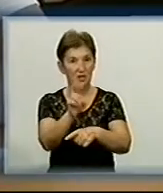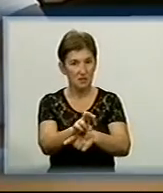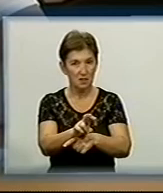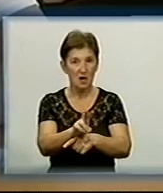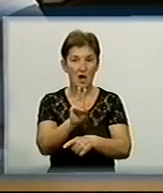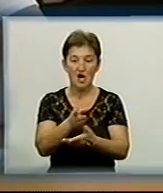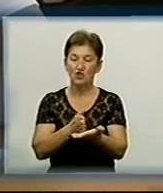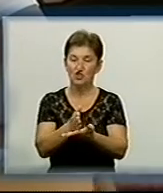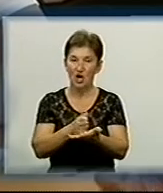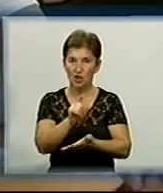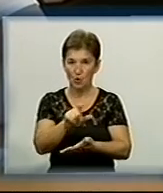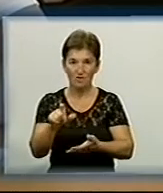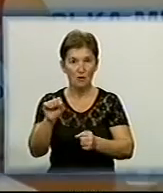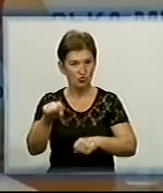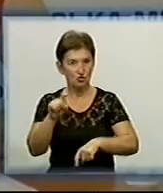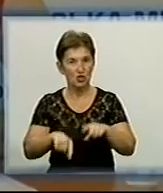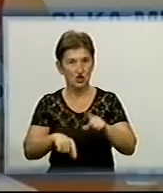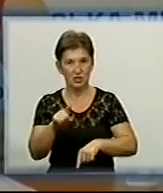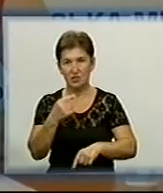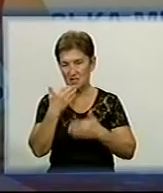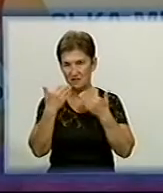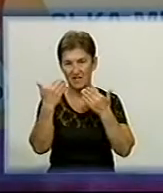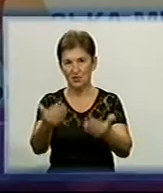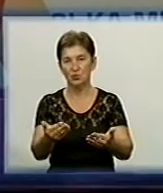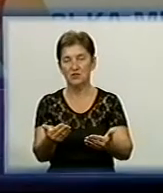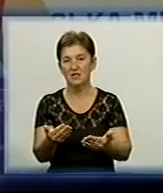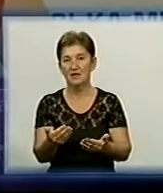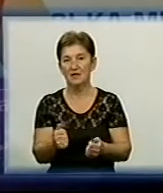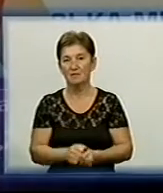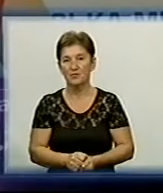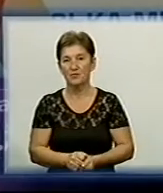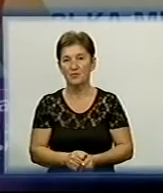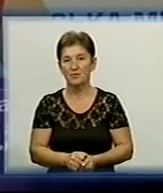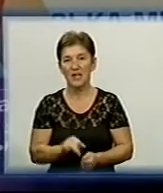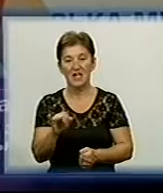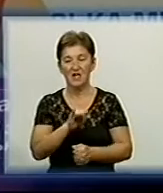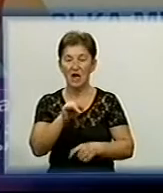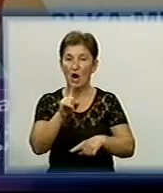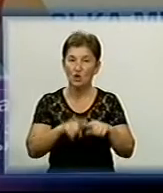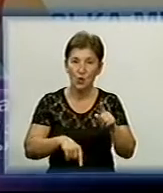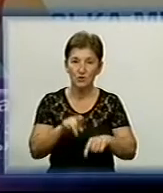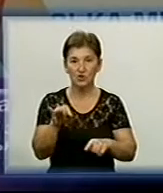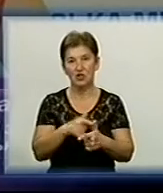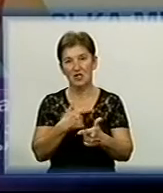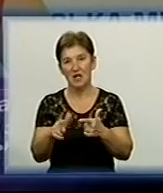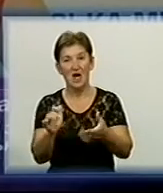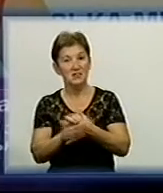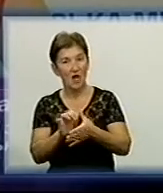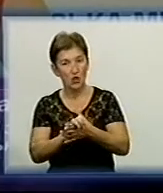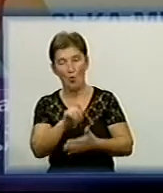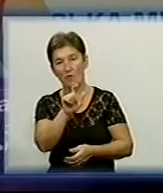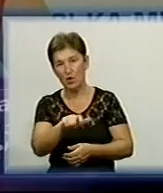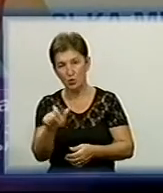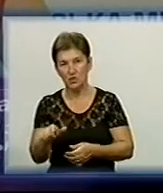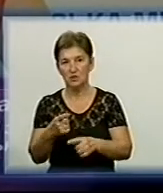чиновників можуть звертатися його рідні Може звернутися і родич, і знайома людина А яка